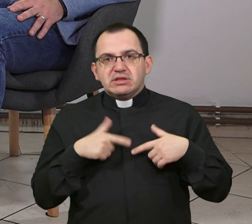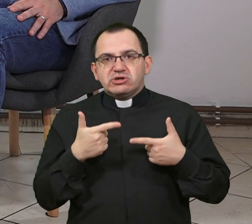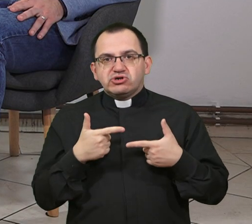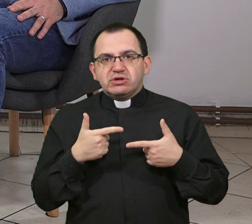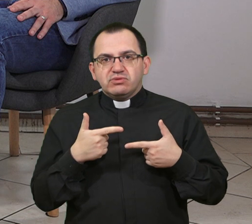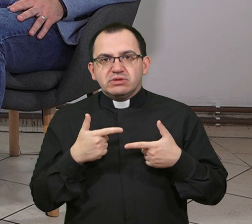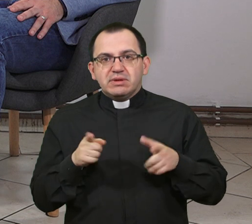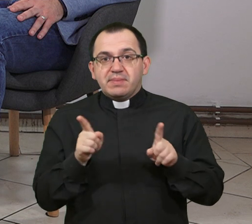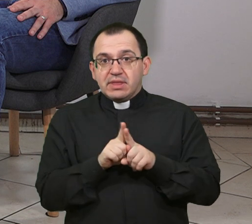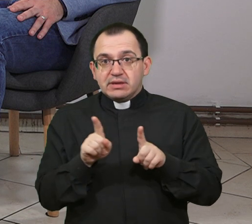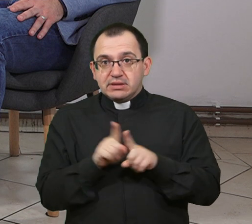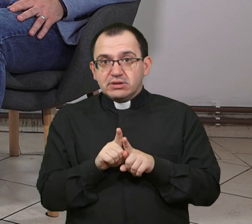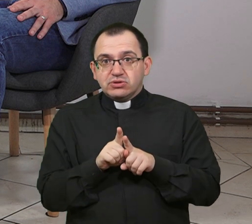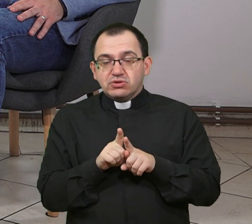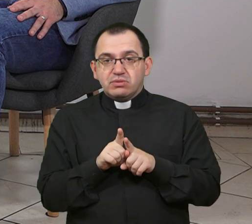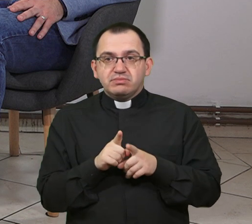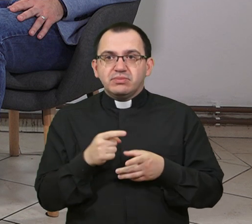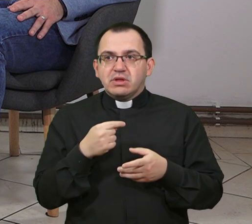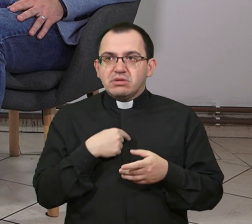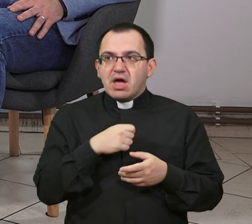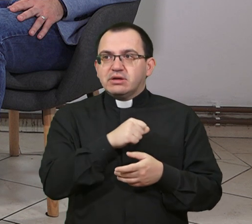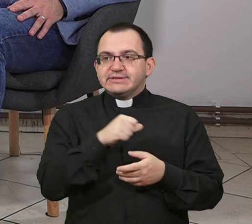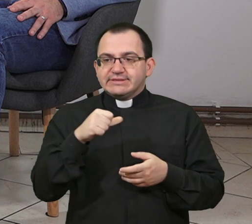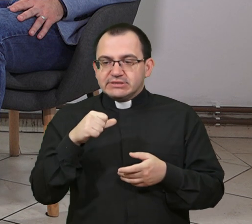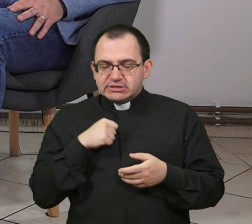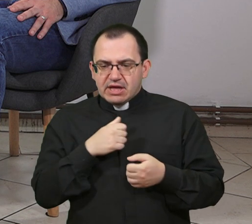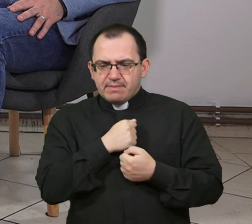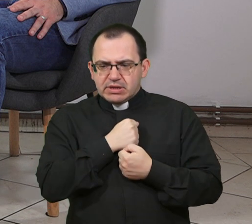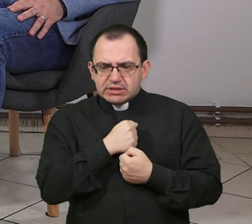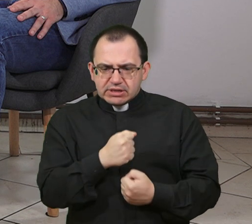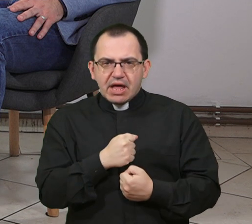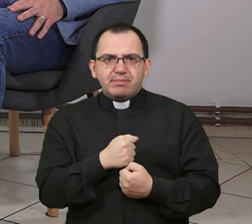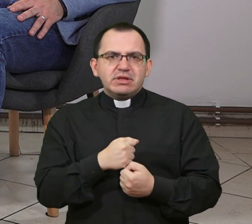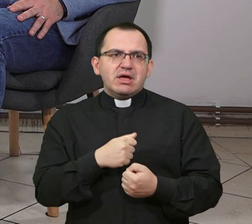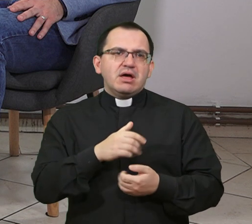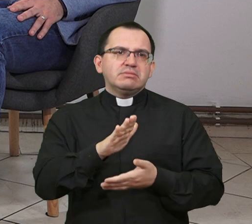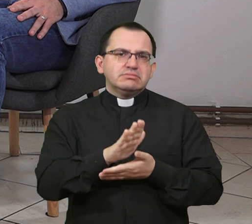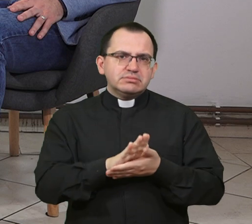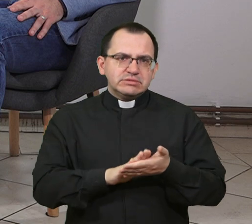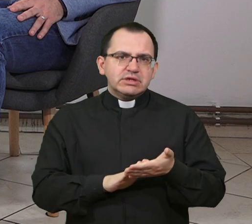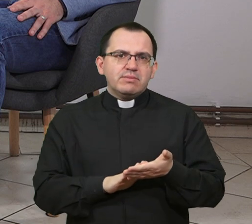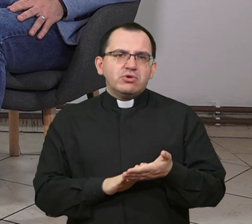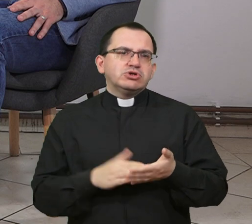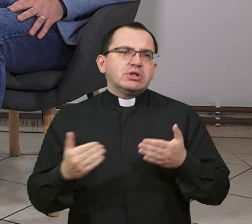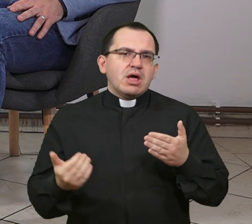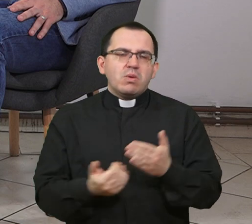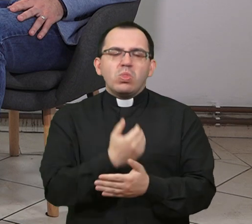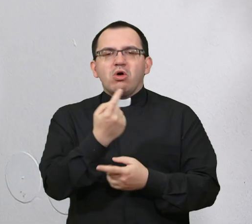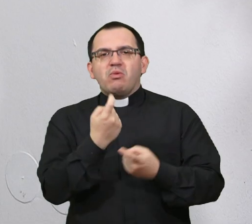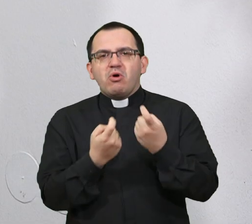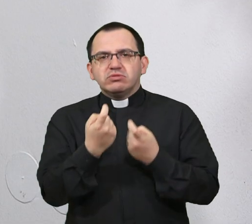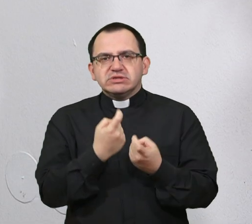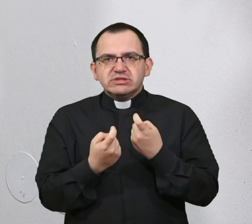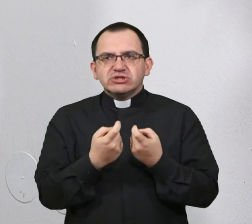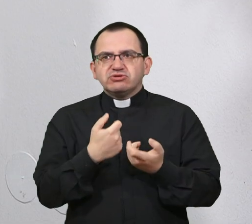I samim time, tako samostalna, samopouzdana, krenula sam u nove izazove